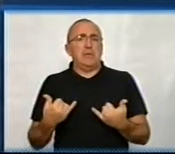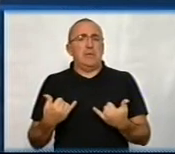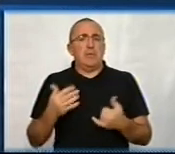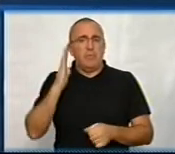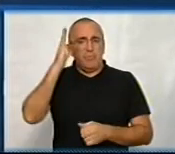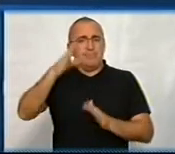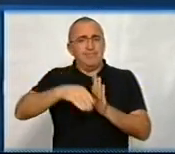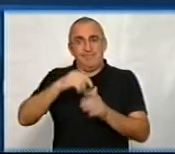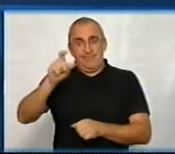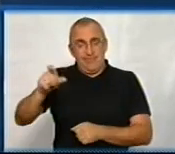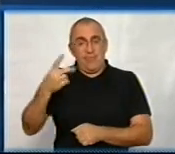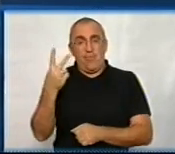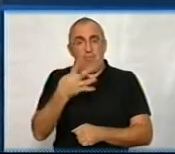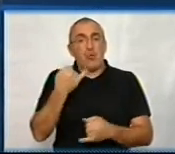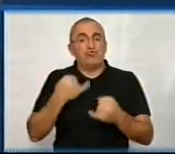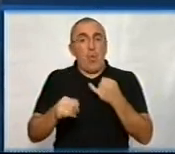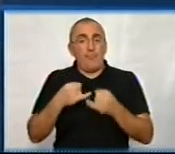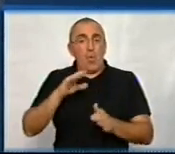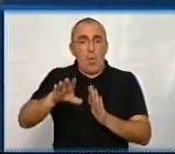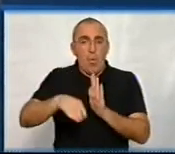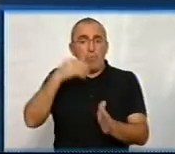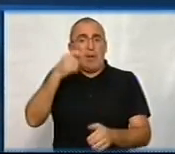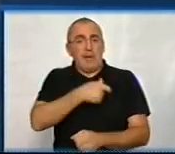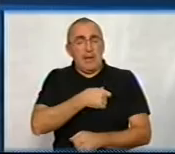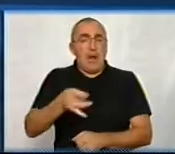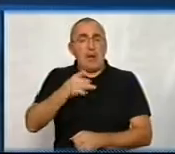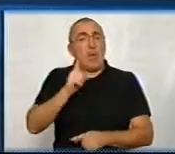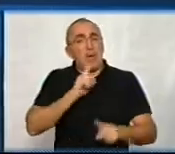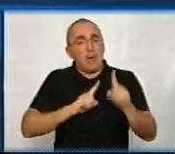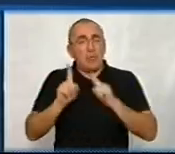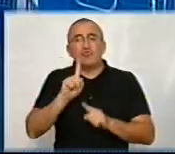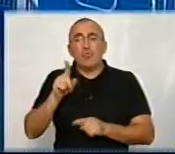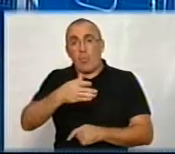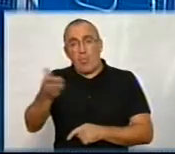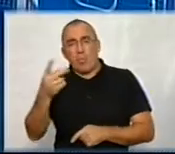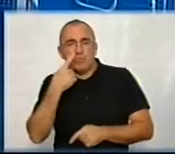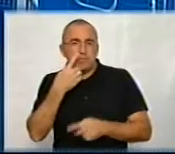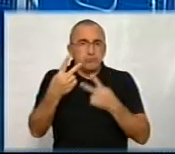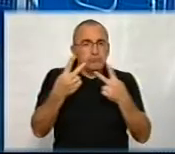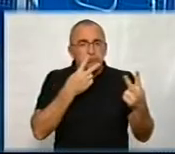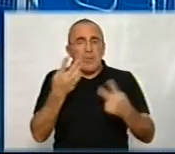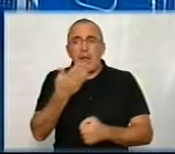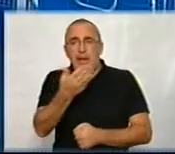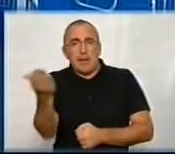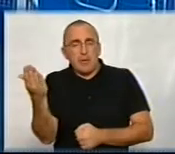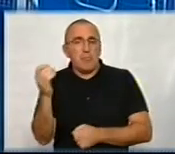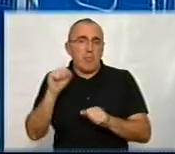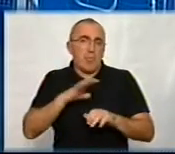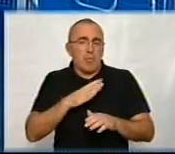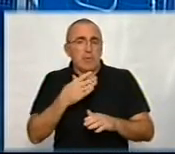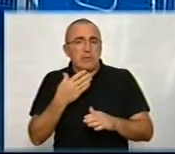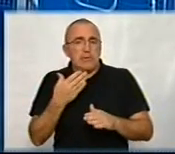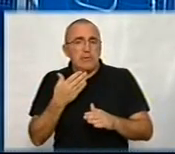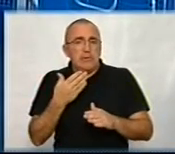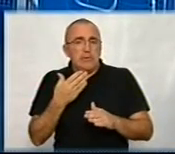Потенційним виборцям, які будуть 25 жовтня обирати депутатів районних рад, на що їм орієнтуватися, які їм, можливо, ставити